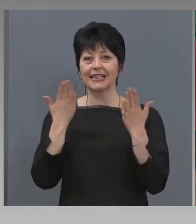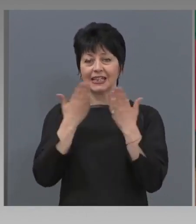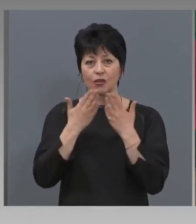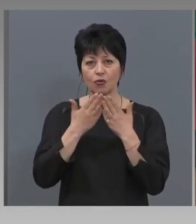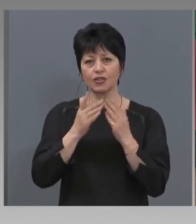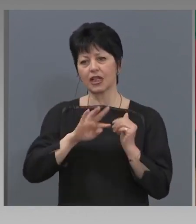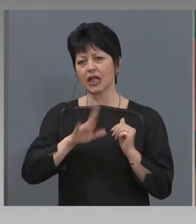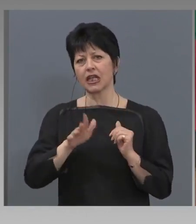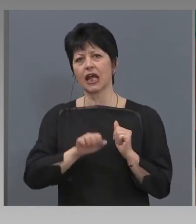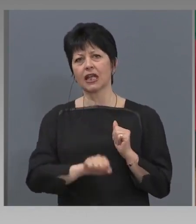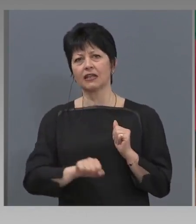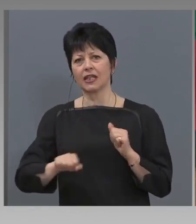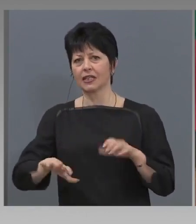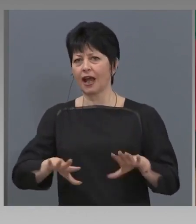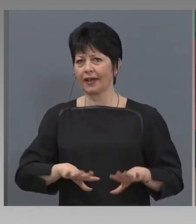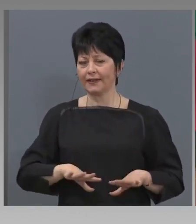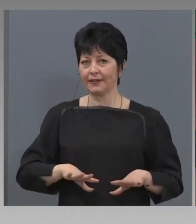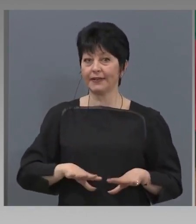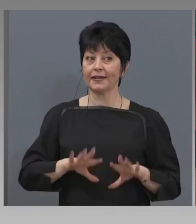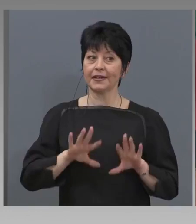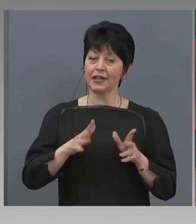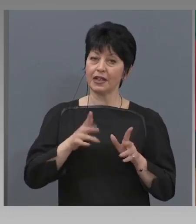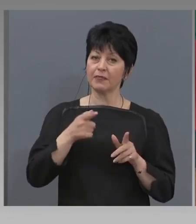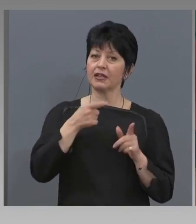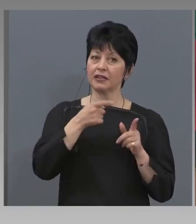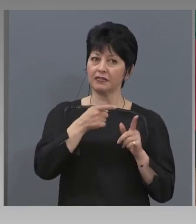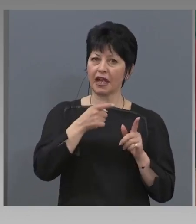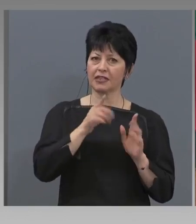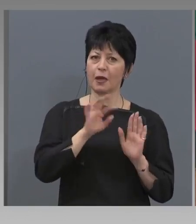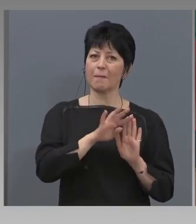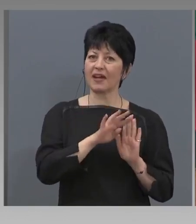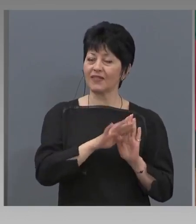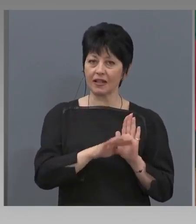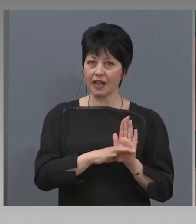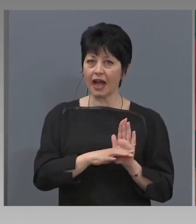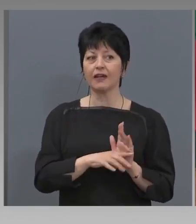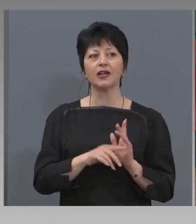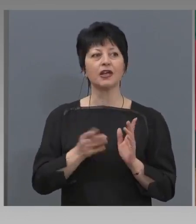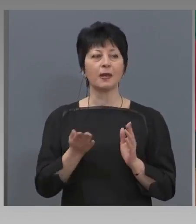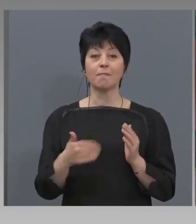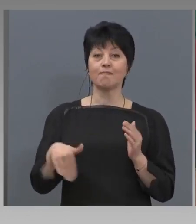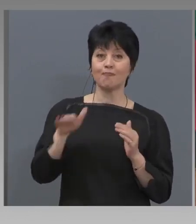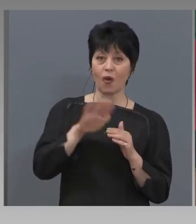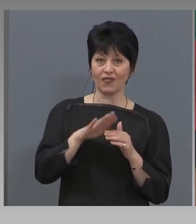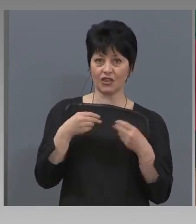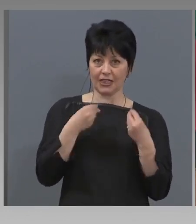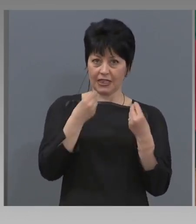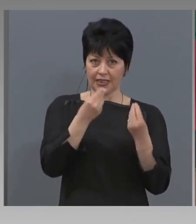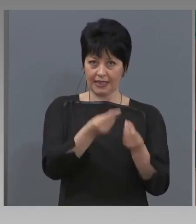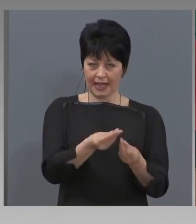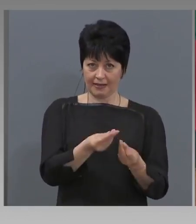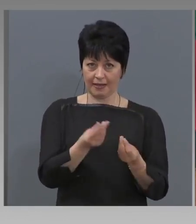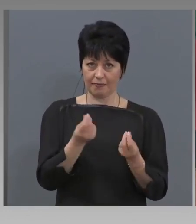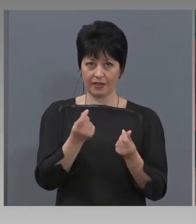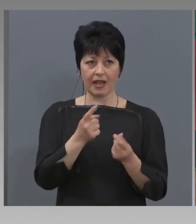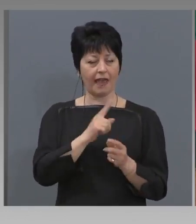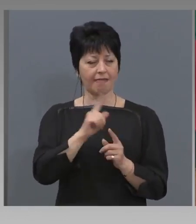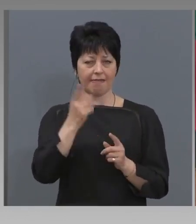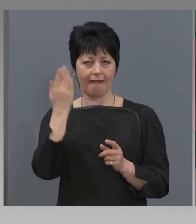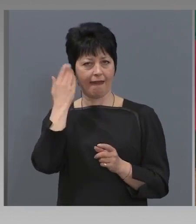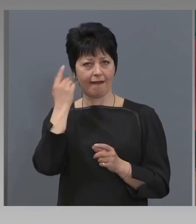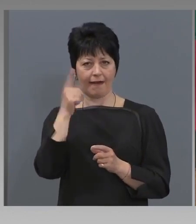детска градина, така че имайки ги тези критерии и повече да дете на многодетните семейства, не е грешно,